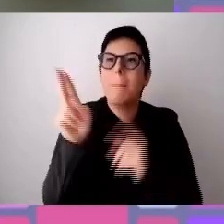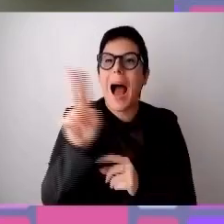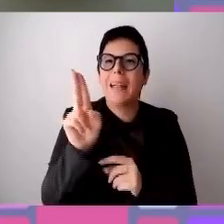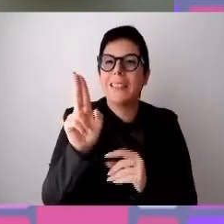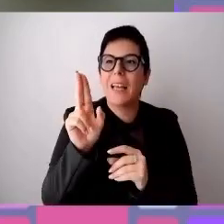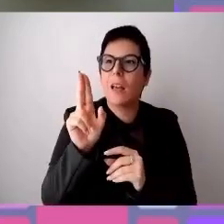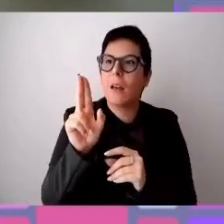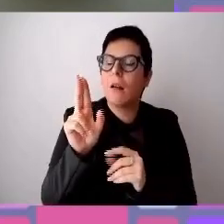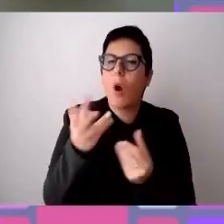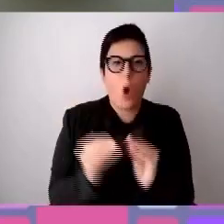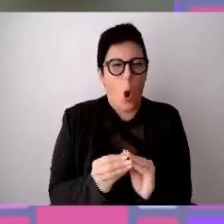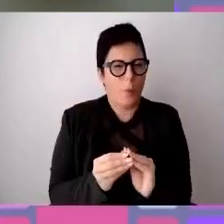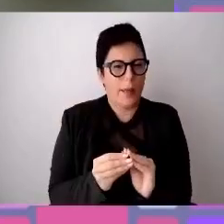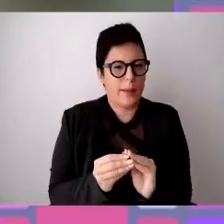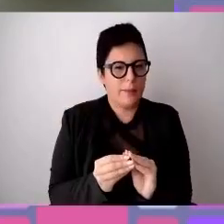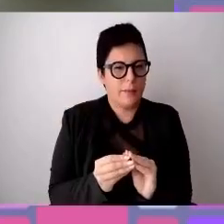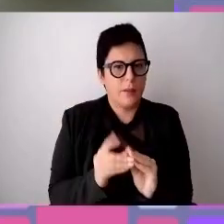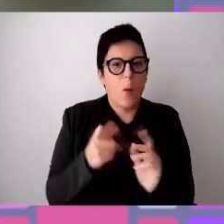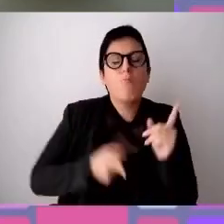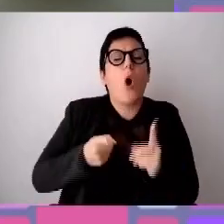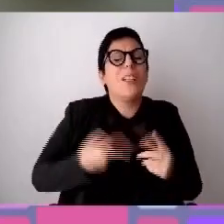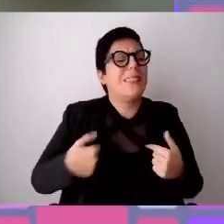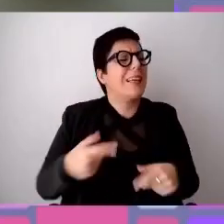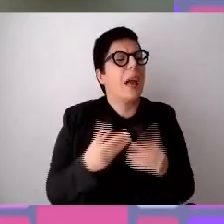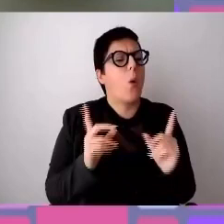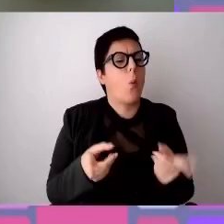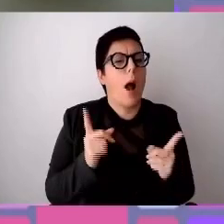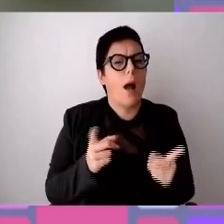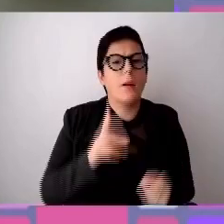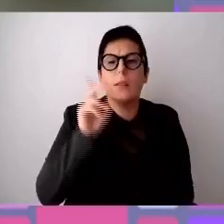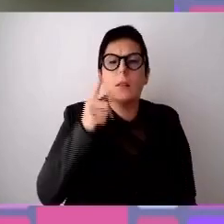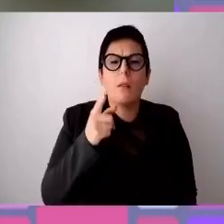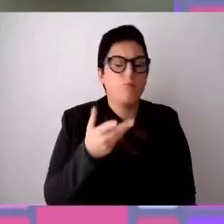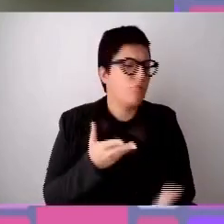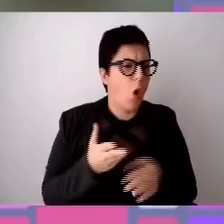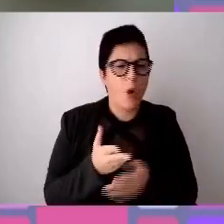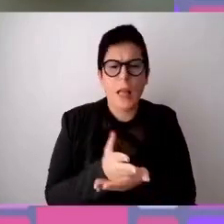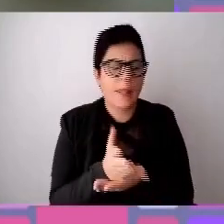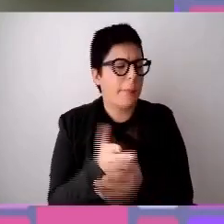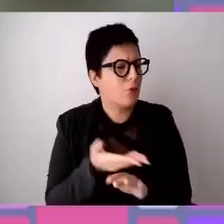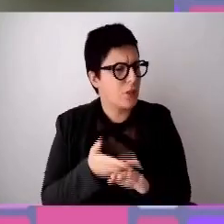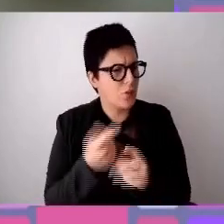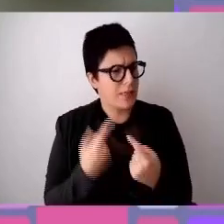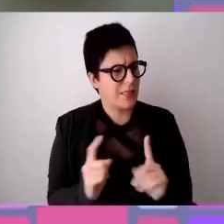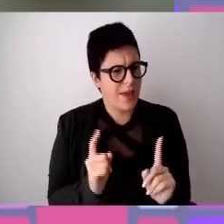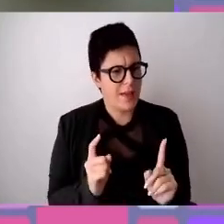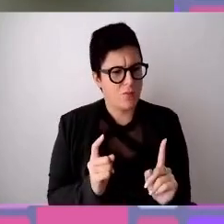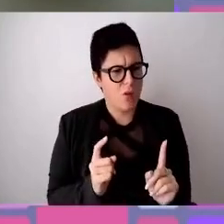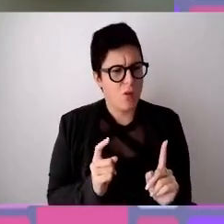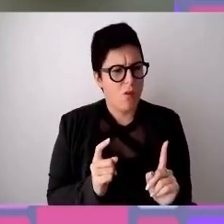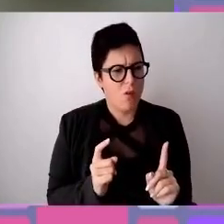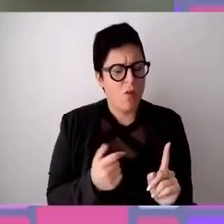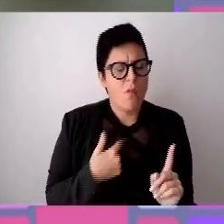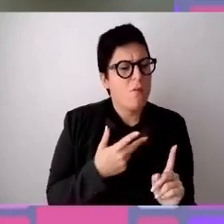promozioni, se le persone di un diverso orientamento sessuale, per esempio, non lo dicono in azienda,